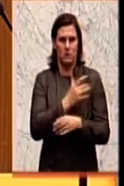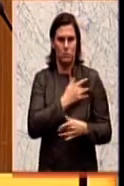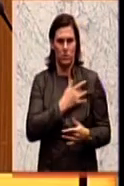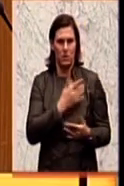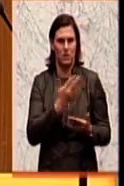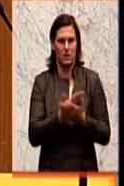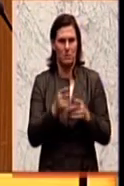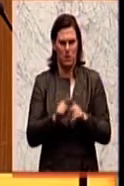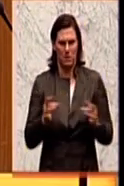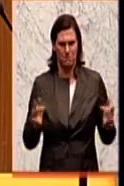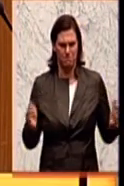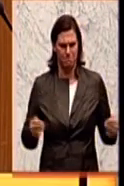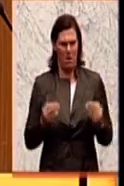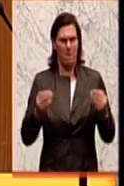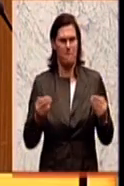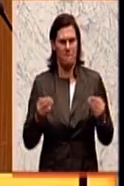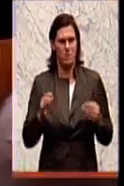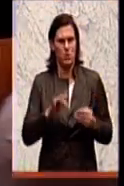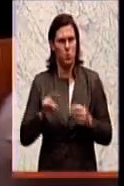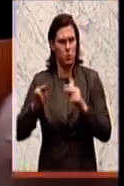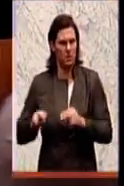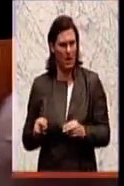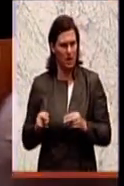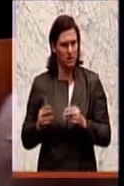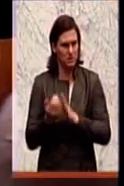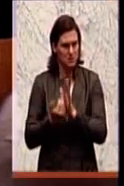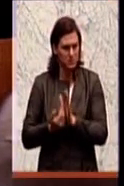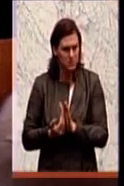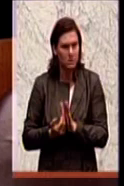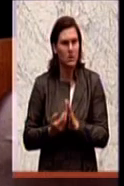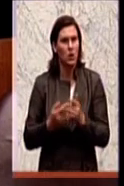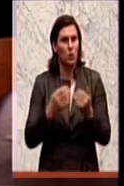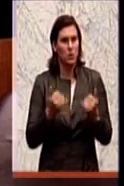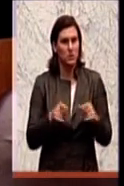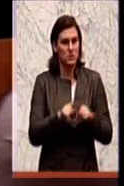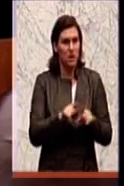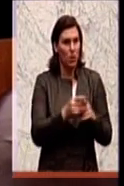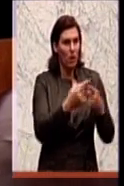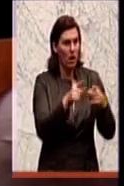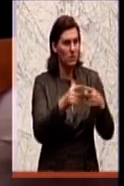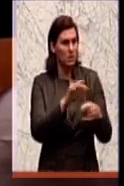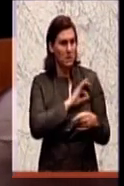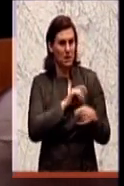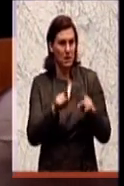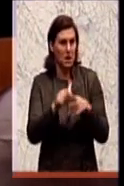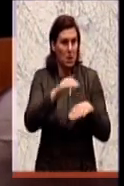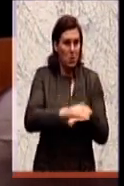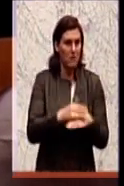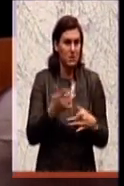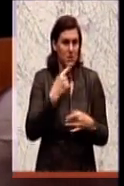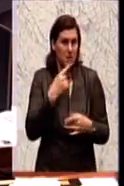jetzt auch Ihr Koalitionspartner SPÖ im Nachhinein draufkommt, dass es nicht grundrechtskonform ist, Ihre Vorratsdatenspeicherung. Was sagen Sie eigentlich dazu?